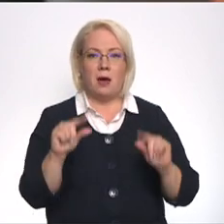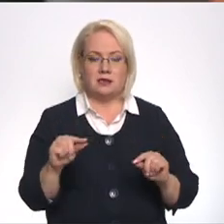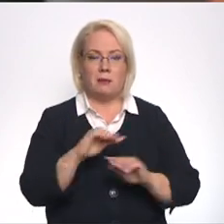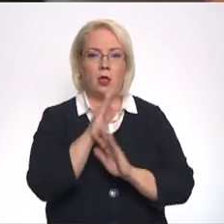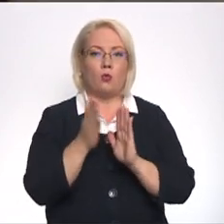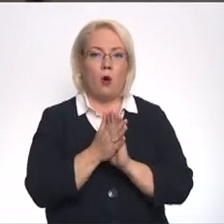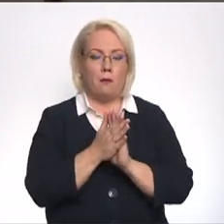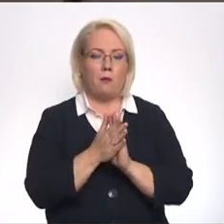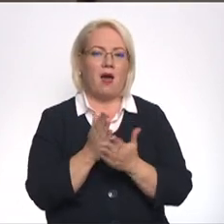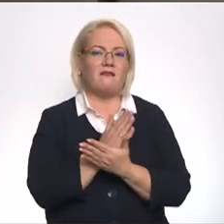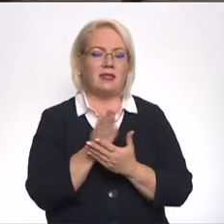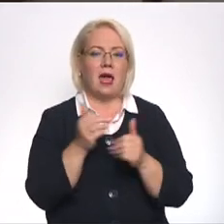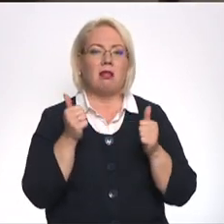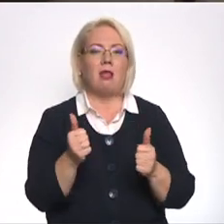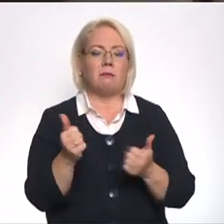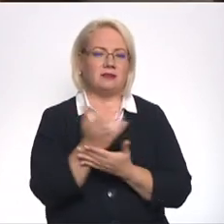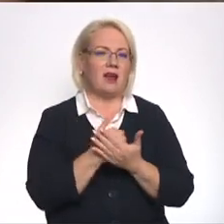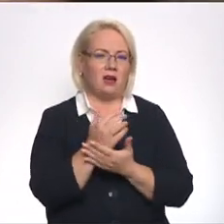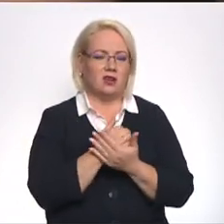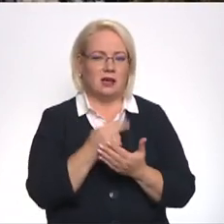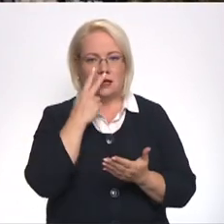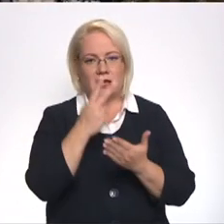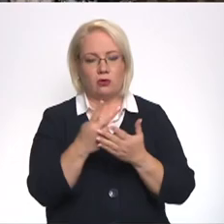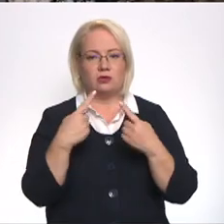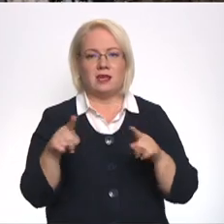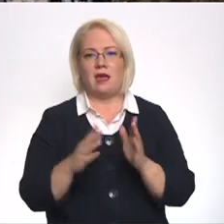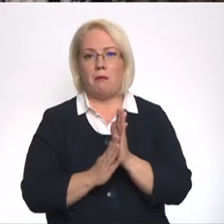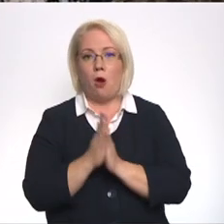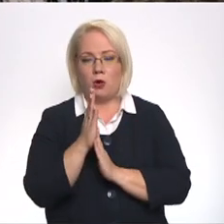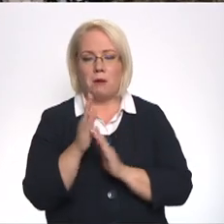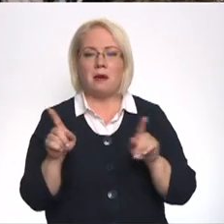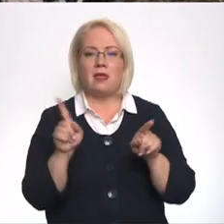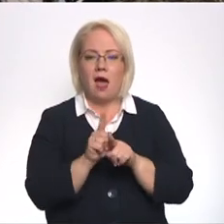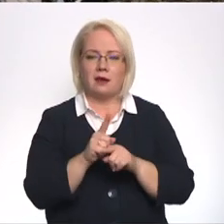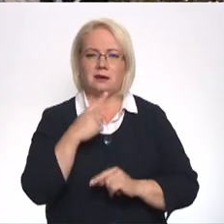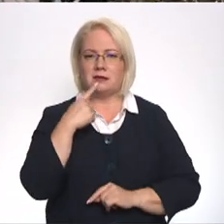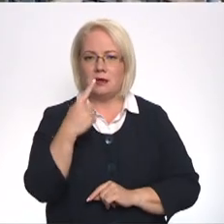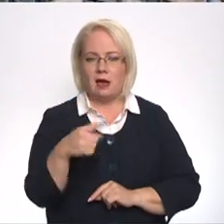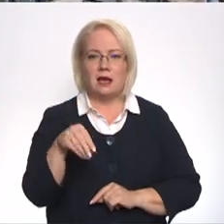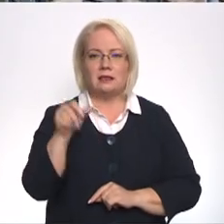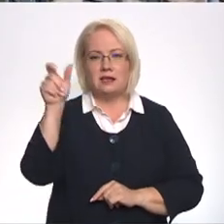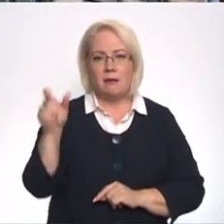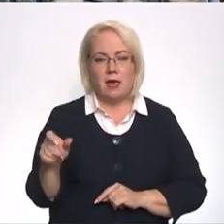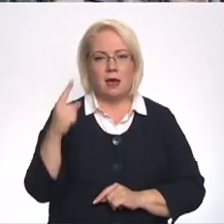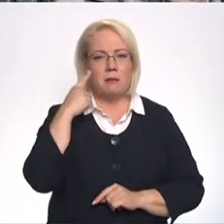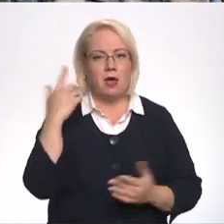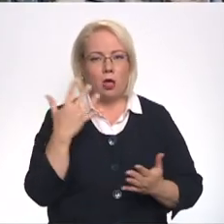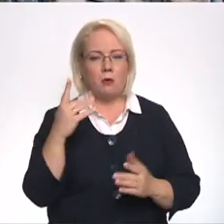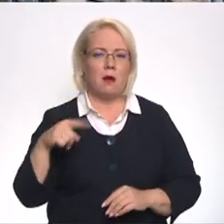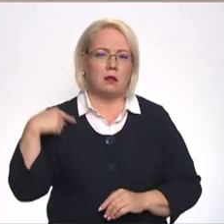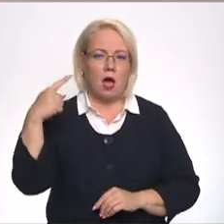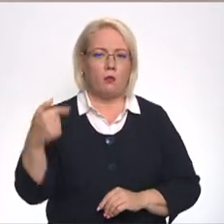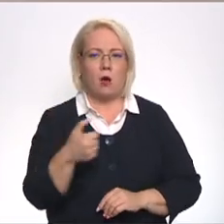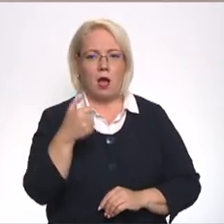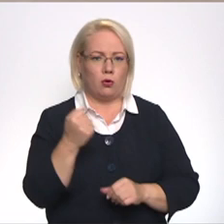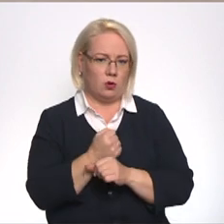ir vidēji labs ražas gads ieraugās uz citiem kultūraugiem. Tomēr arī viņi norāda uz to, ka zemniekam būs jādomā par nākamo gadu.